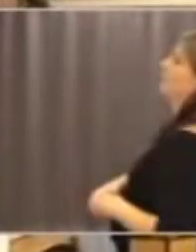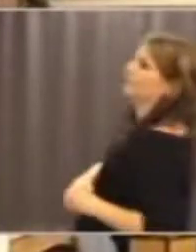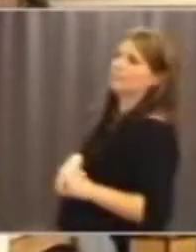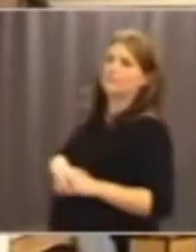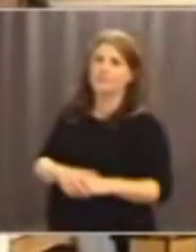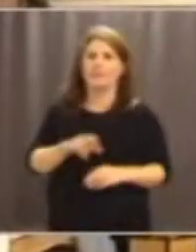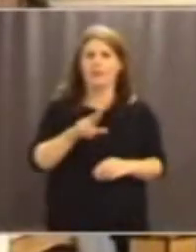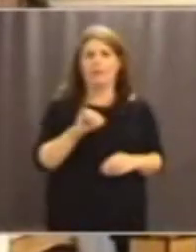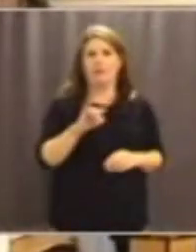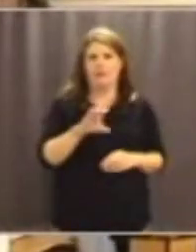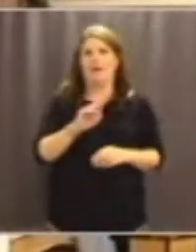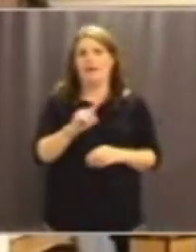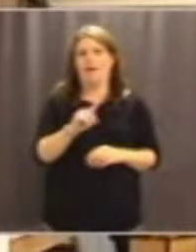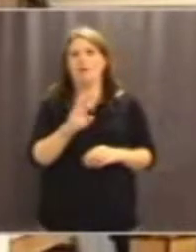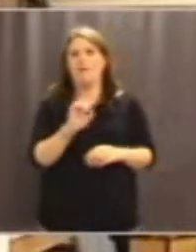Ordförande